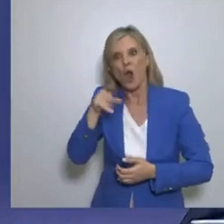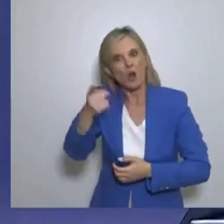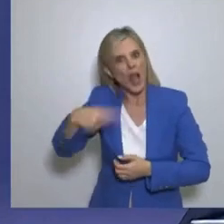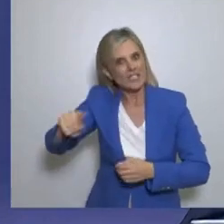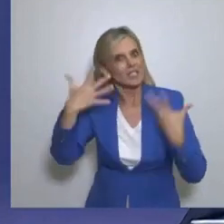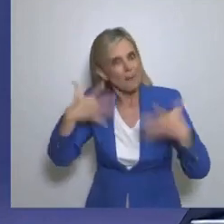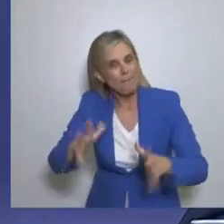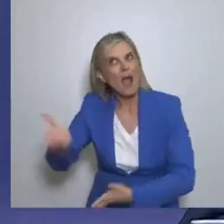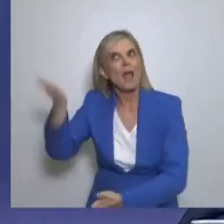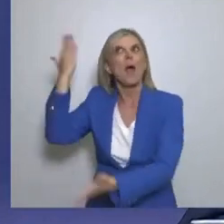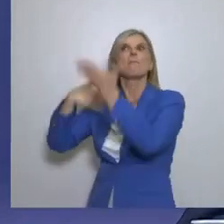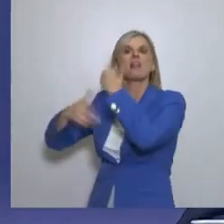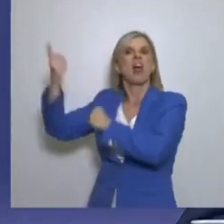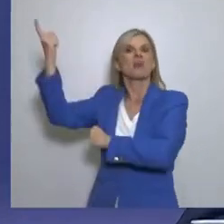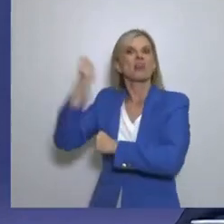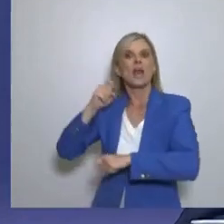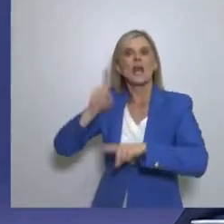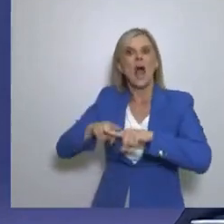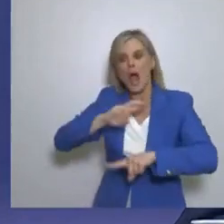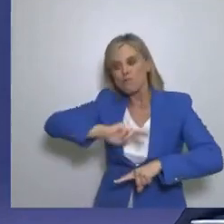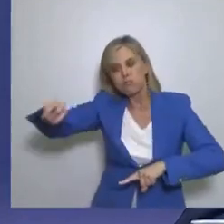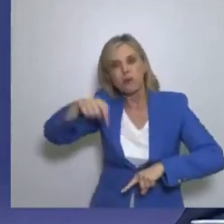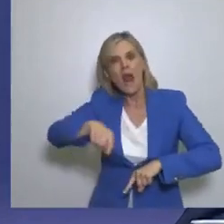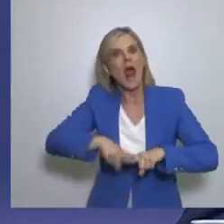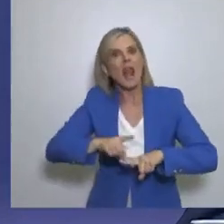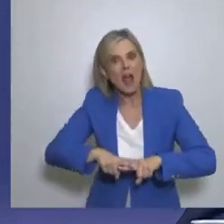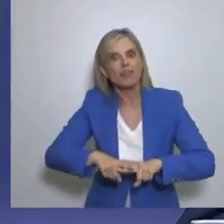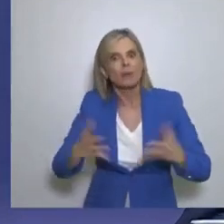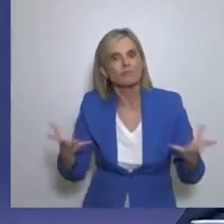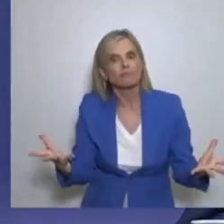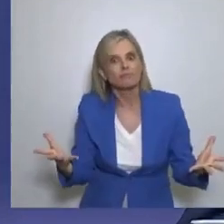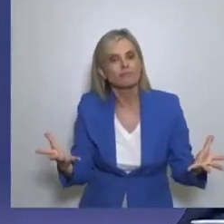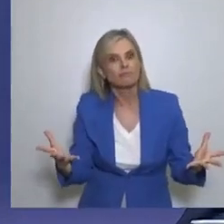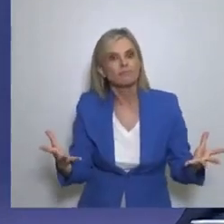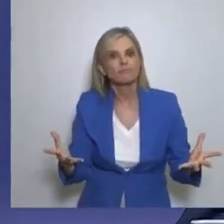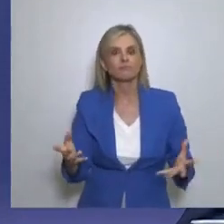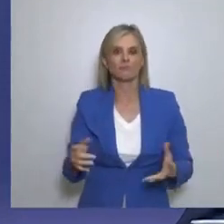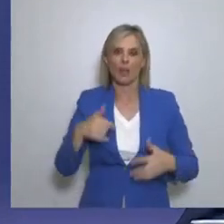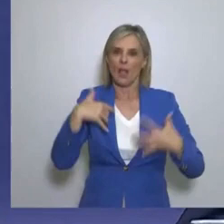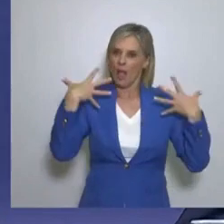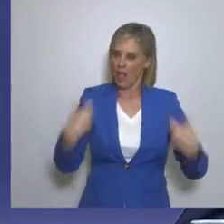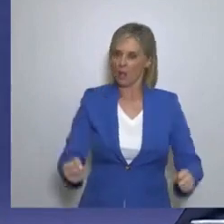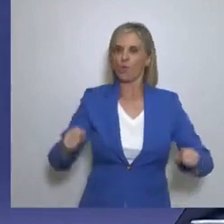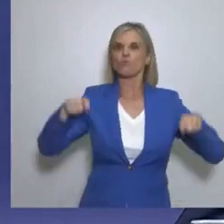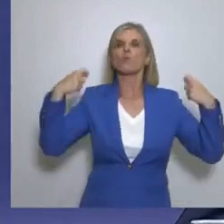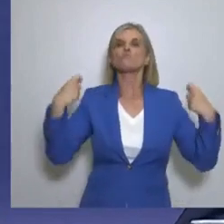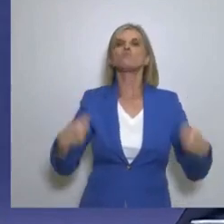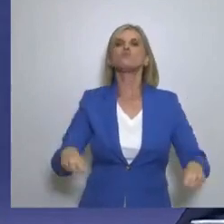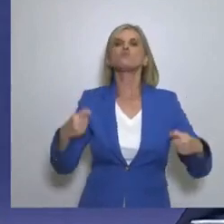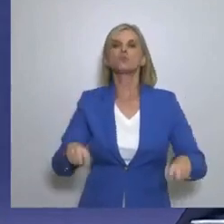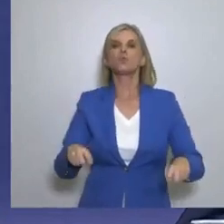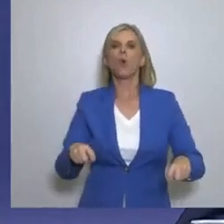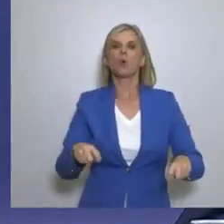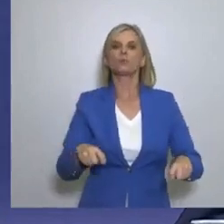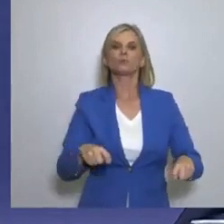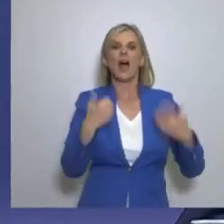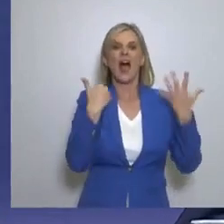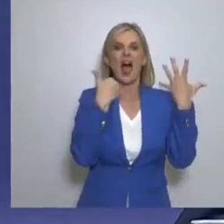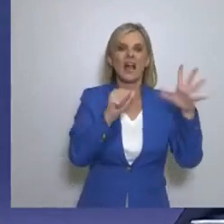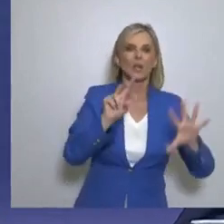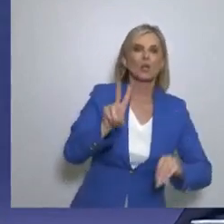εδώ και τόσα χρόνια και βεβαίως έχουμε ένα πλούτο πιστοποιημένο 600 δις εκατομμύρια